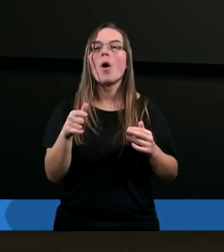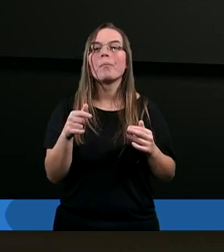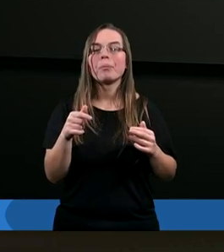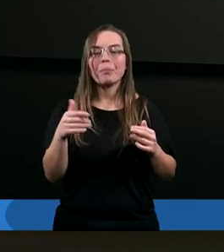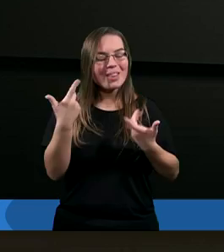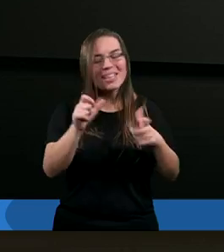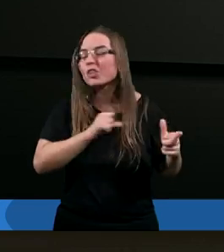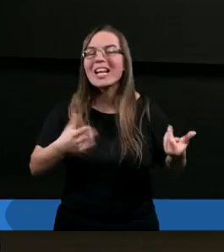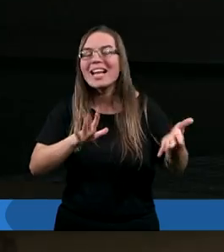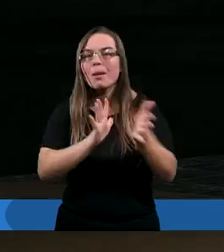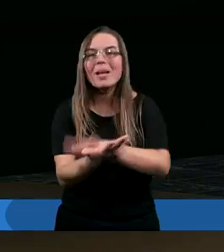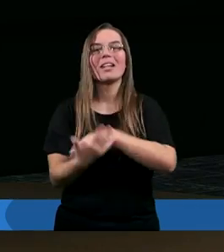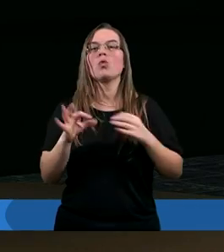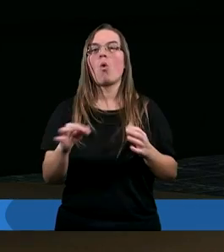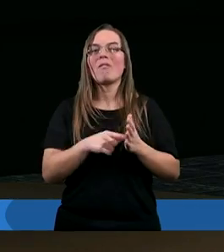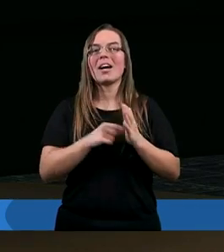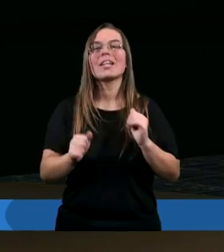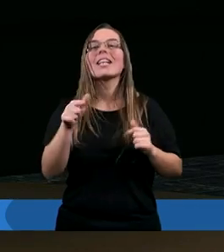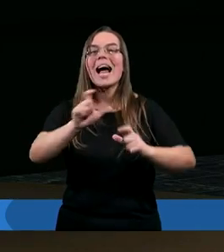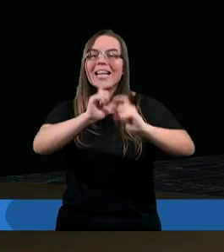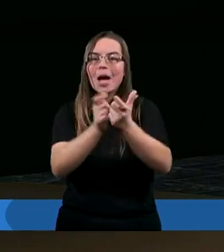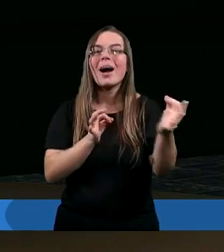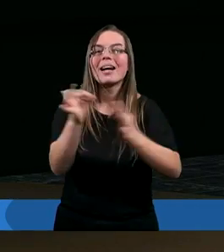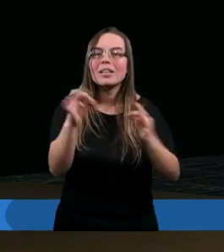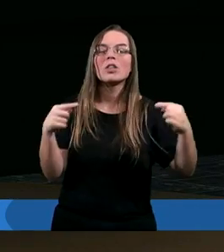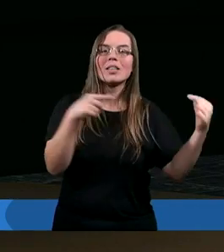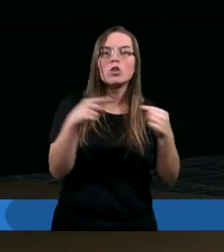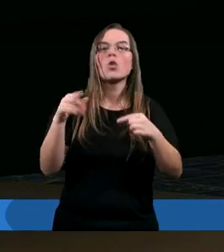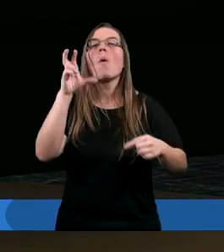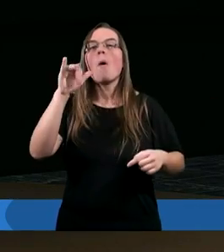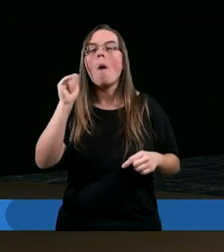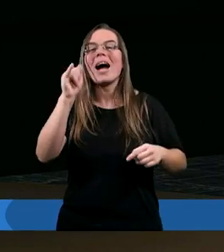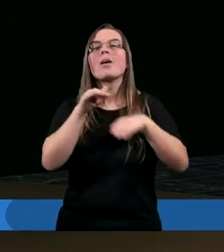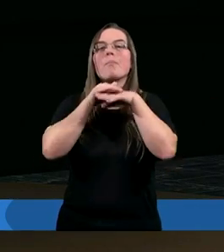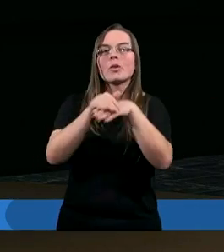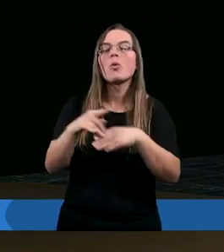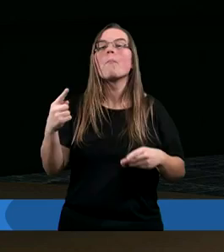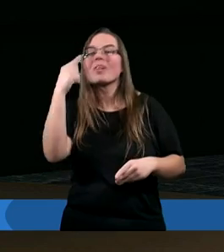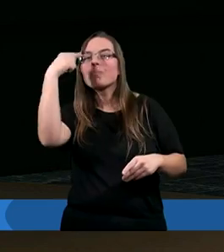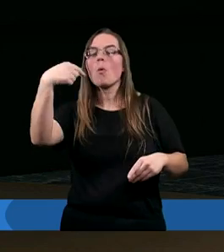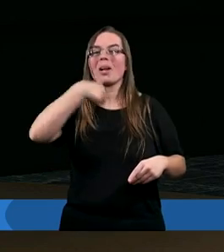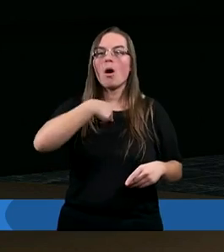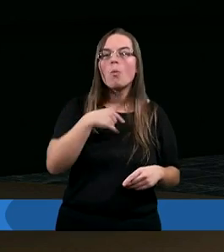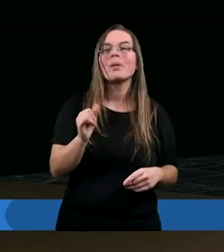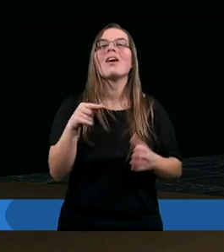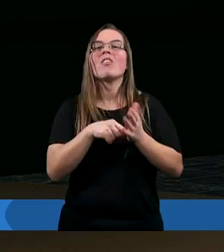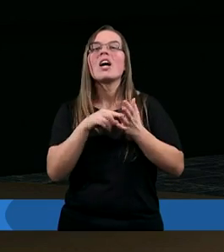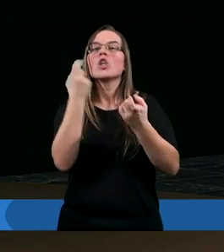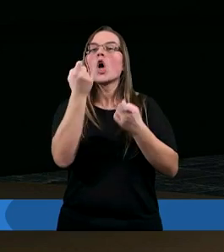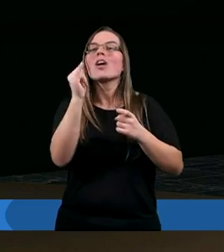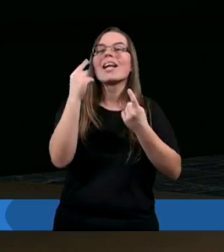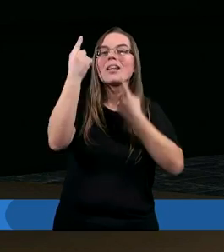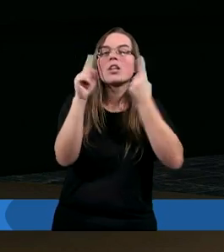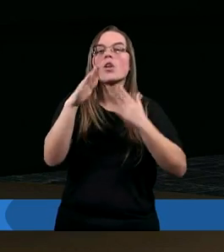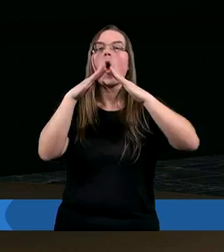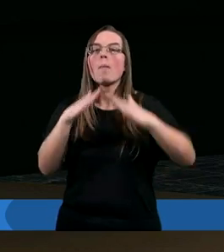nie zmieniło. Cała ta historia dyskusji Hioba i przyjaciół to przypomina mi trochę sytuację